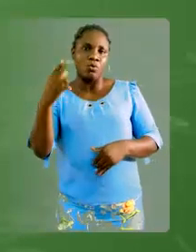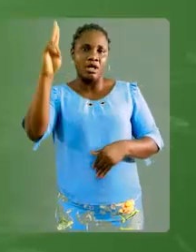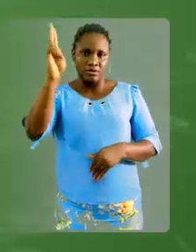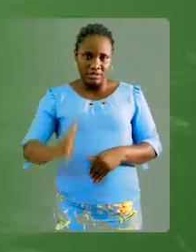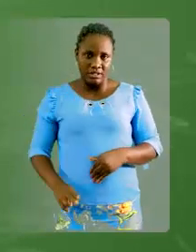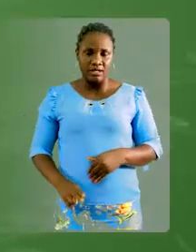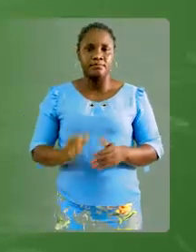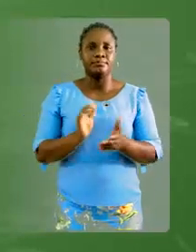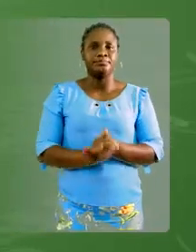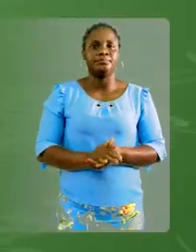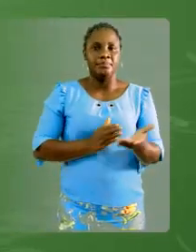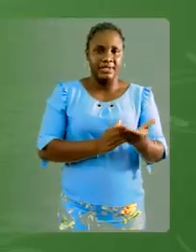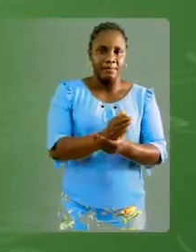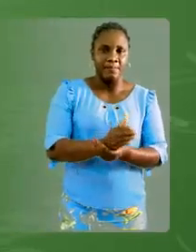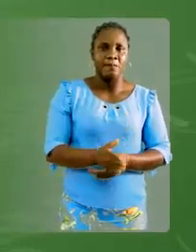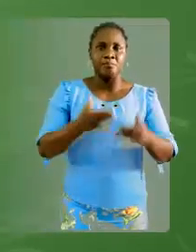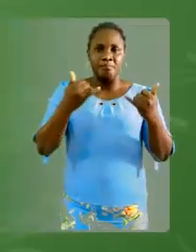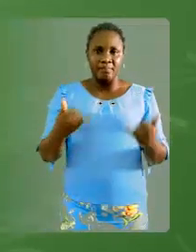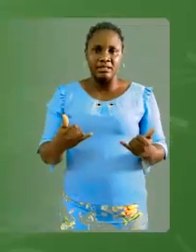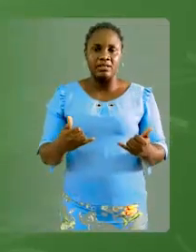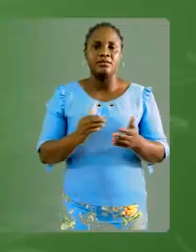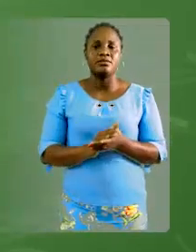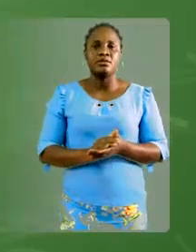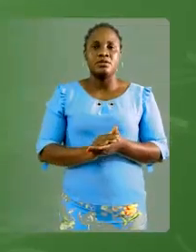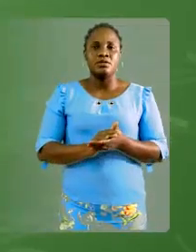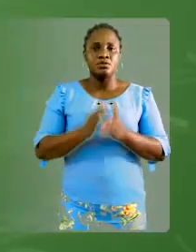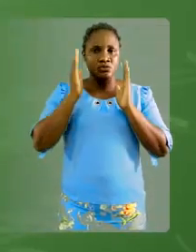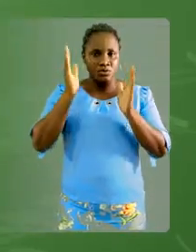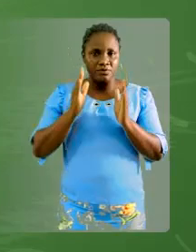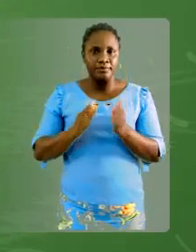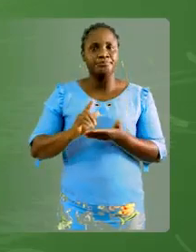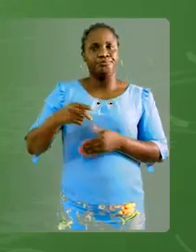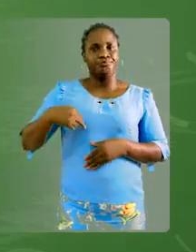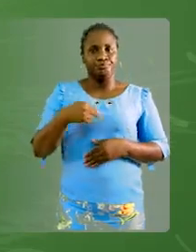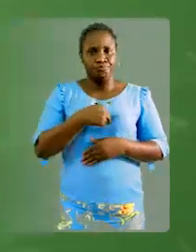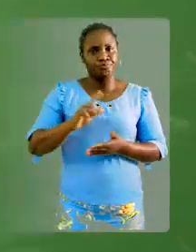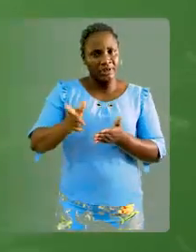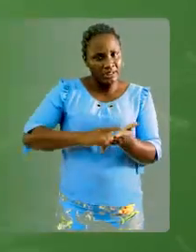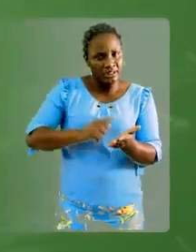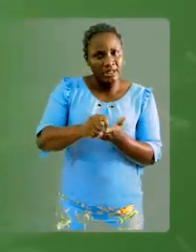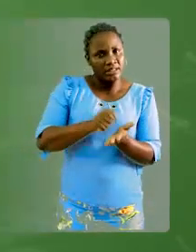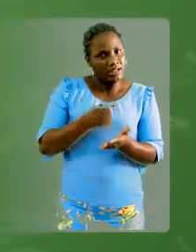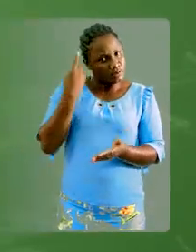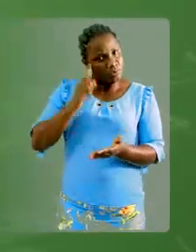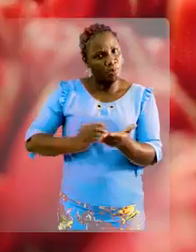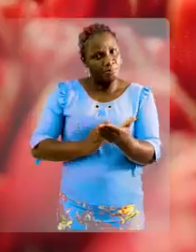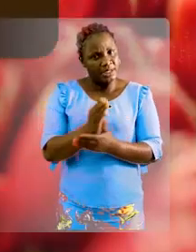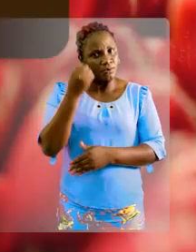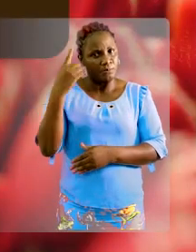Tout le monde est d'accord ? Bien. Maintenant, vous allez suivre avec moi. Nous allons lire ce petit test pour bien comprendre la leçon.